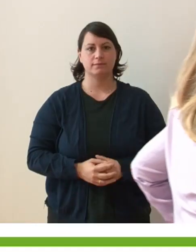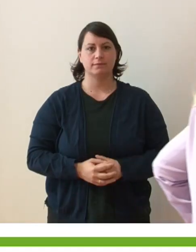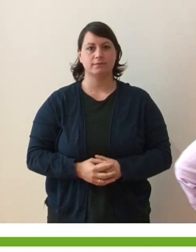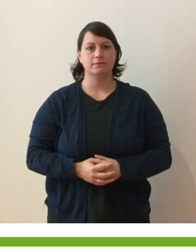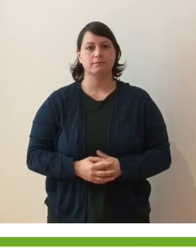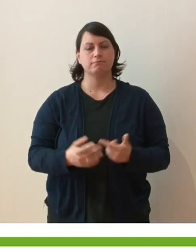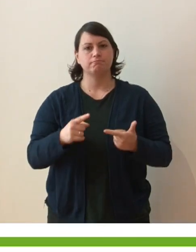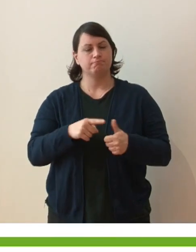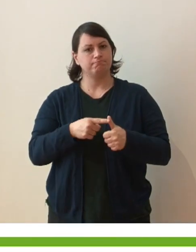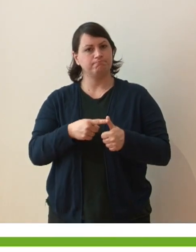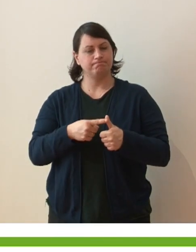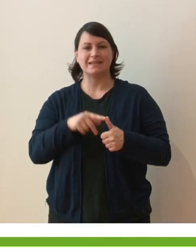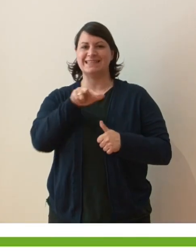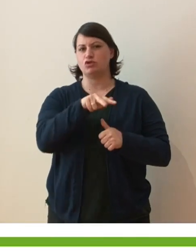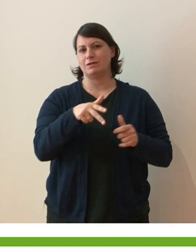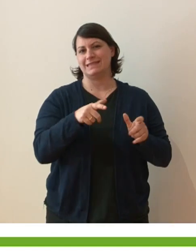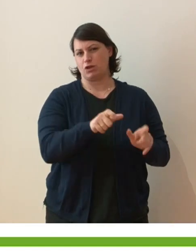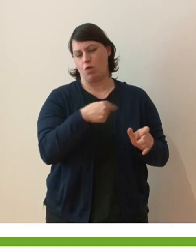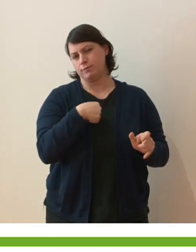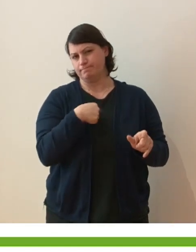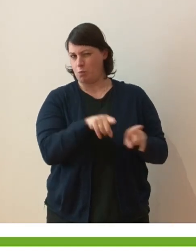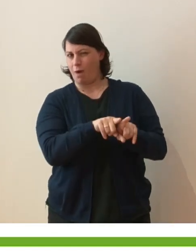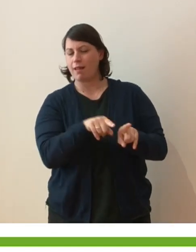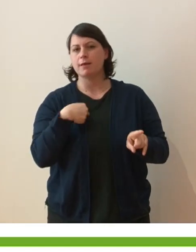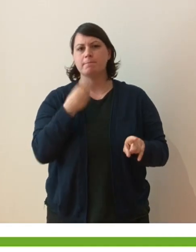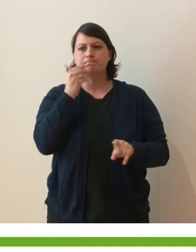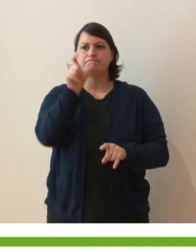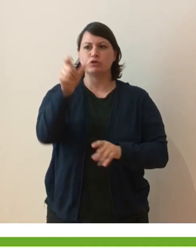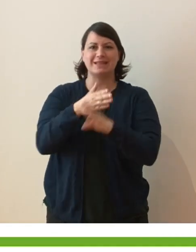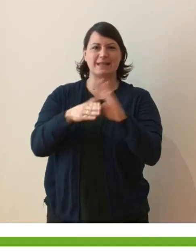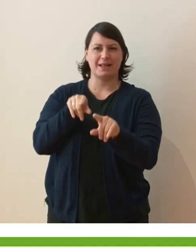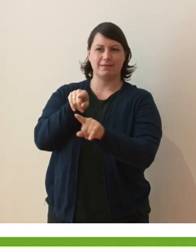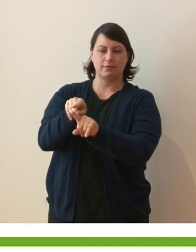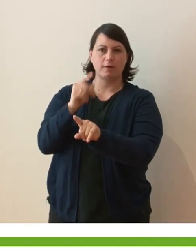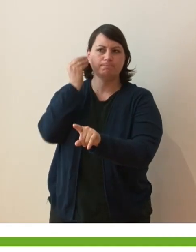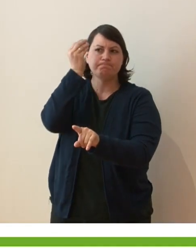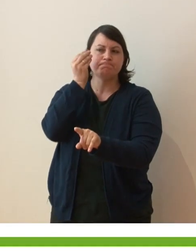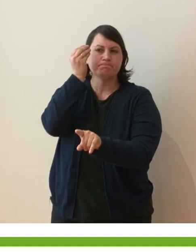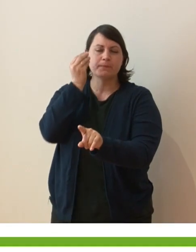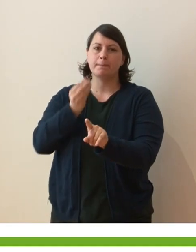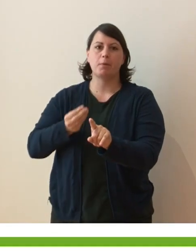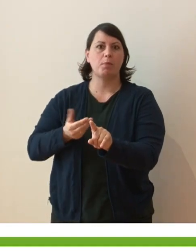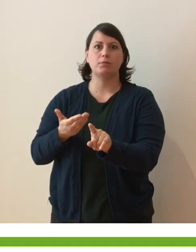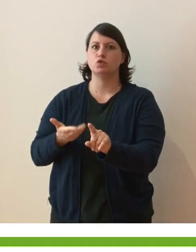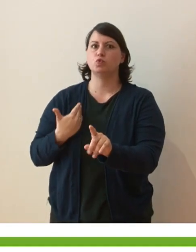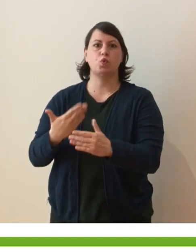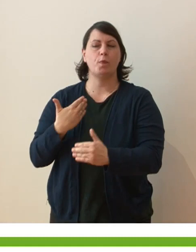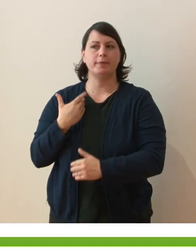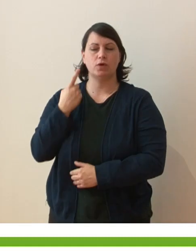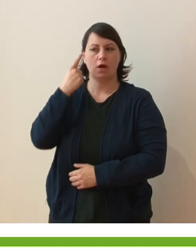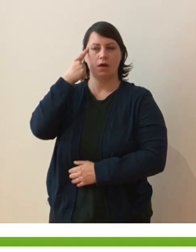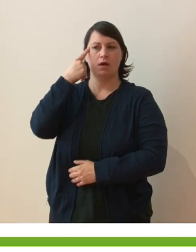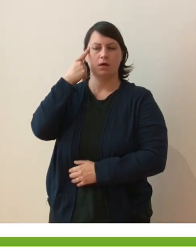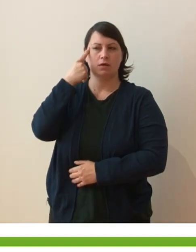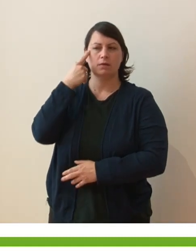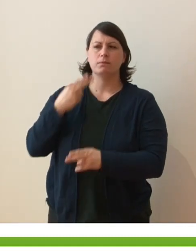e pensiamo a una persona con disabilità, la prima cosa che ci sale nel cuore è la domanda di che